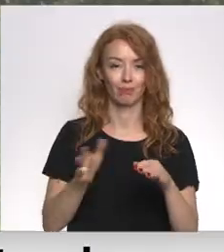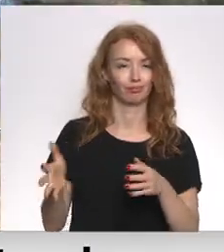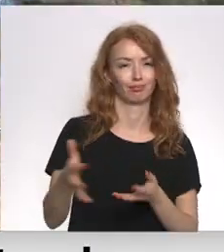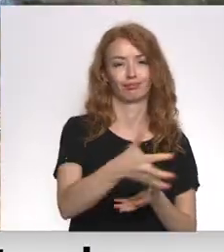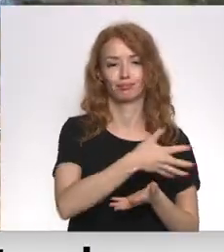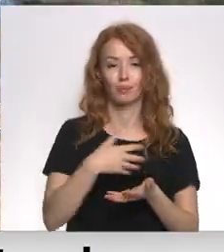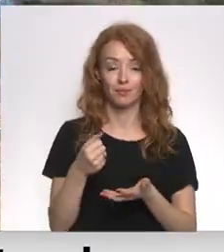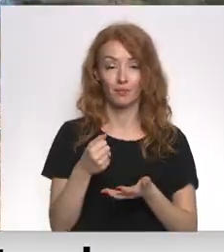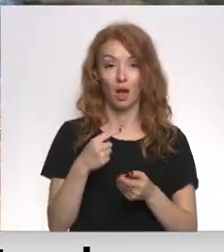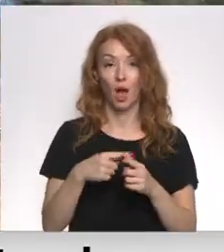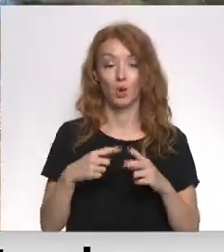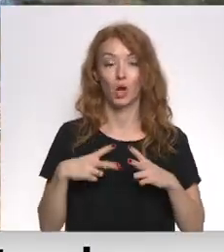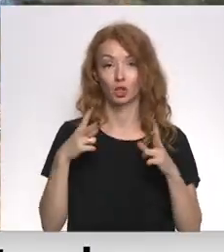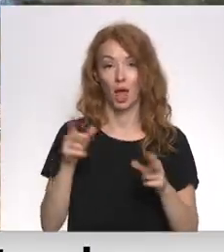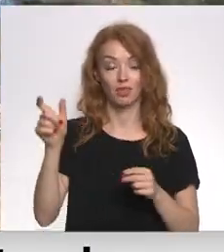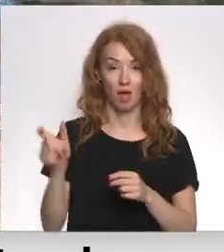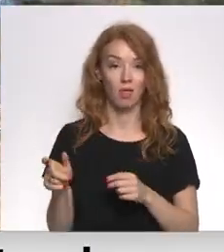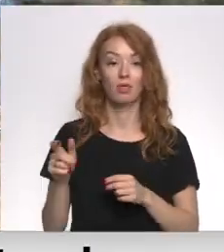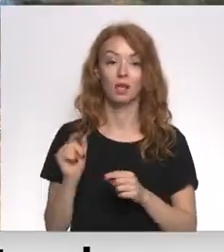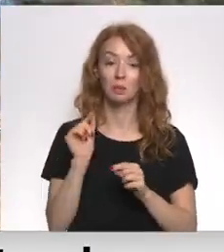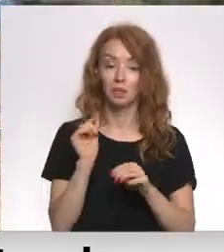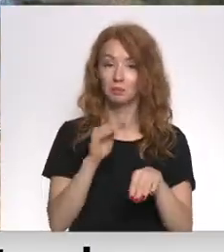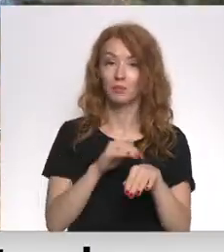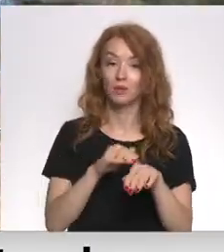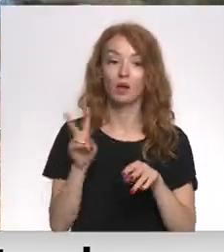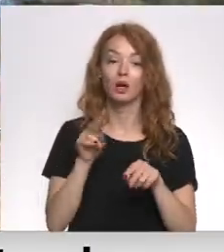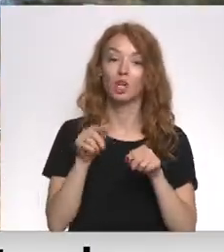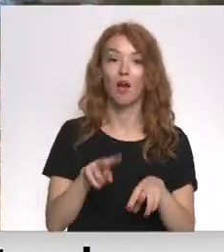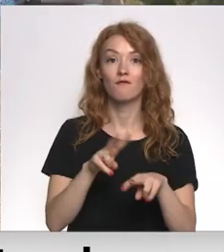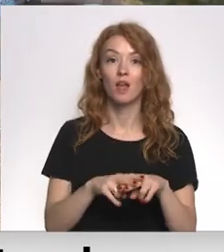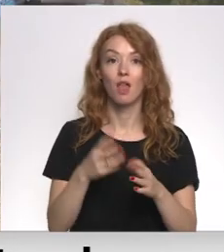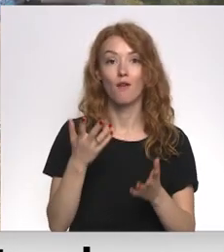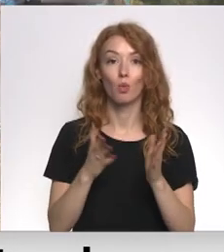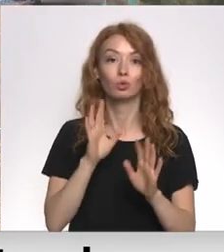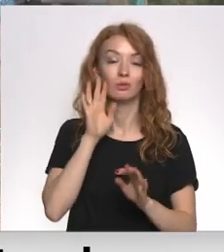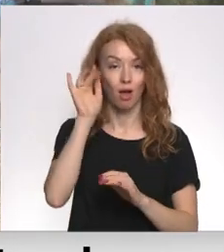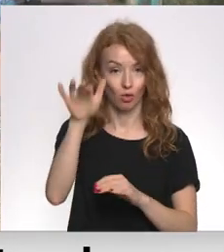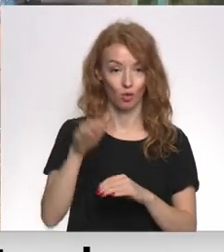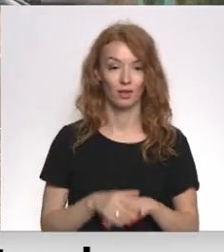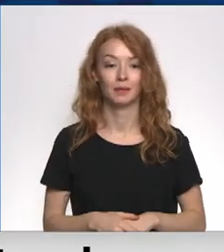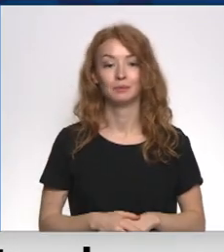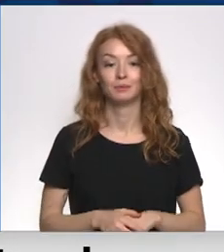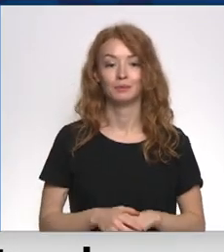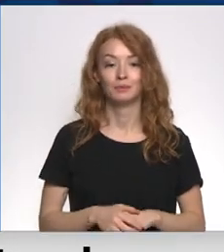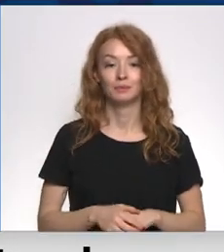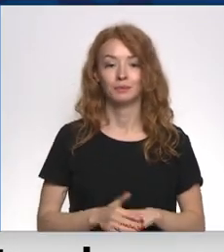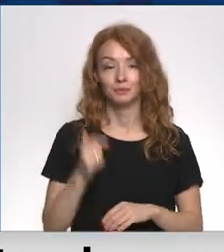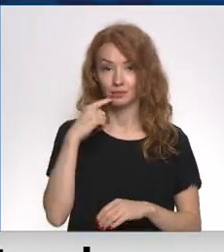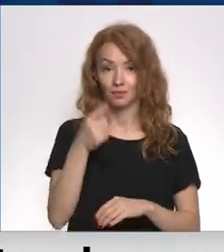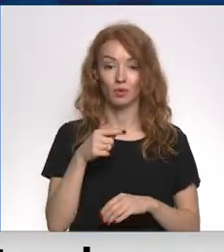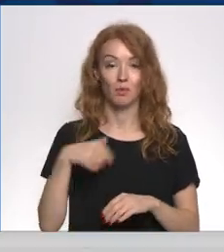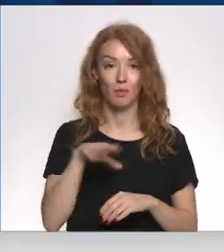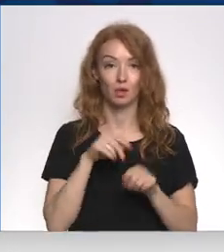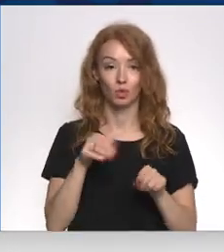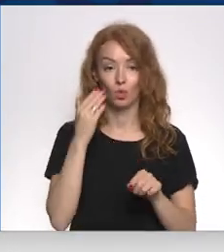Vienlaikas domas priekšsēdētājs Mārtiņš Staķis ieskicēja, ka šajā vietā atradīsies pēc demontāšas. Tur tiks būvēs tas, ko